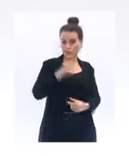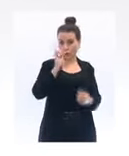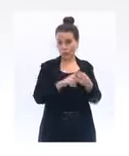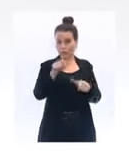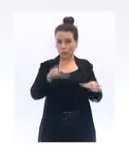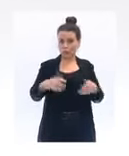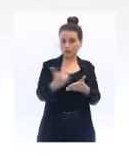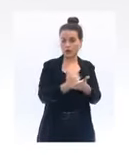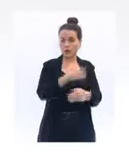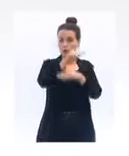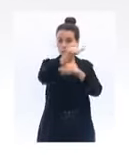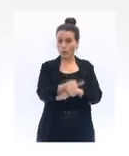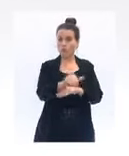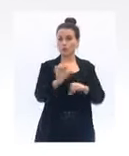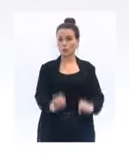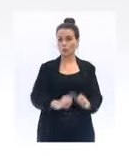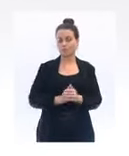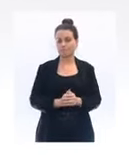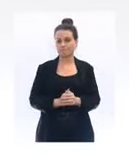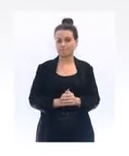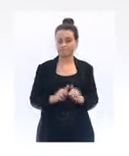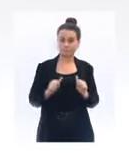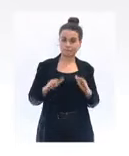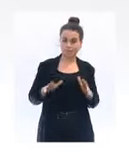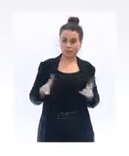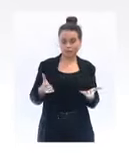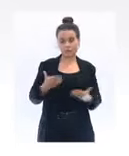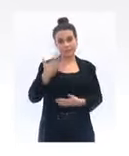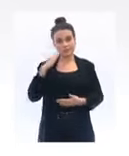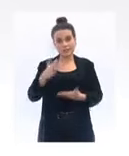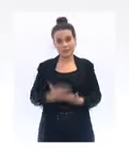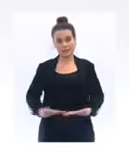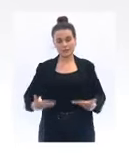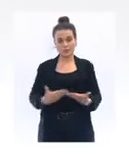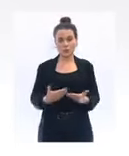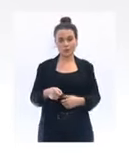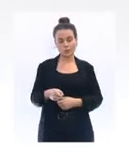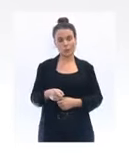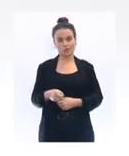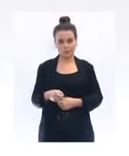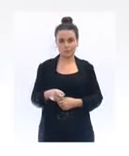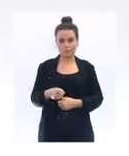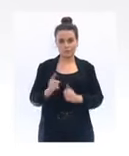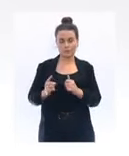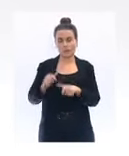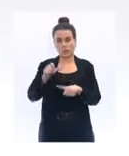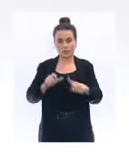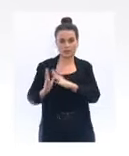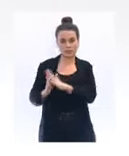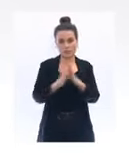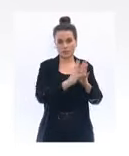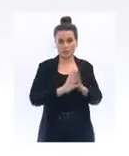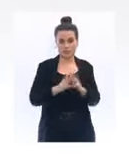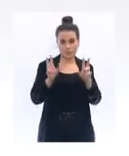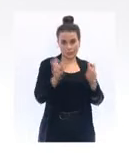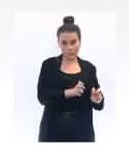salariés. Néanmoins, dans la situation actuelle, nous devons encore réduire les interactions sociales et les